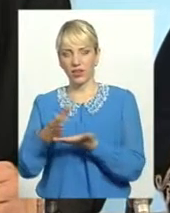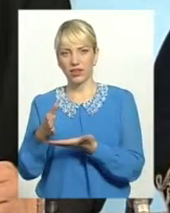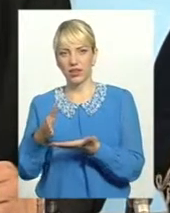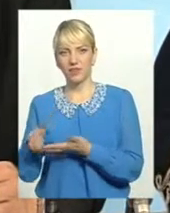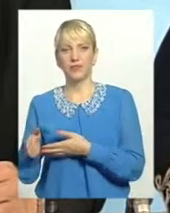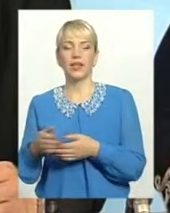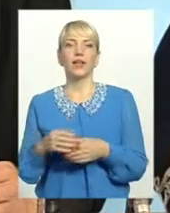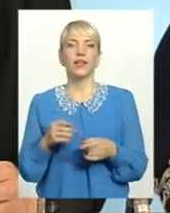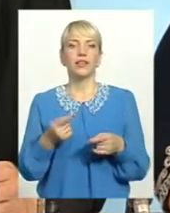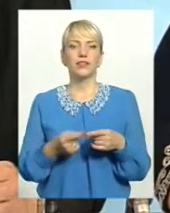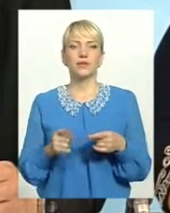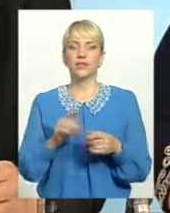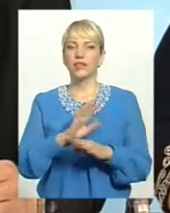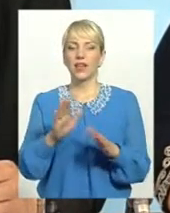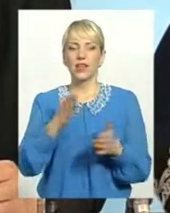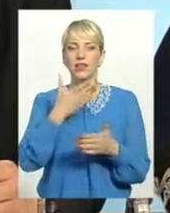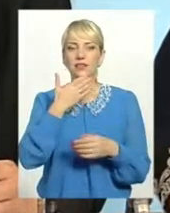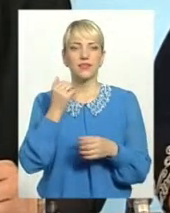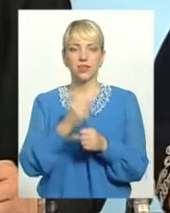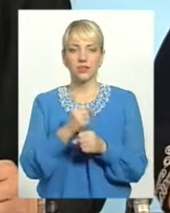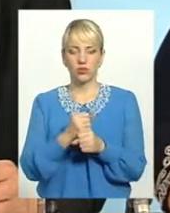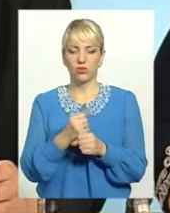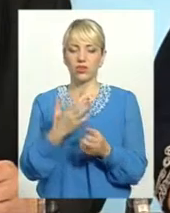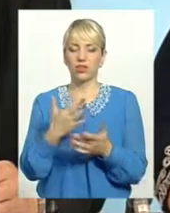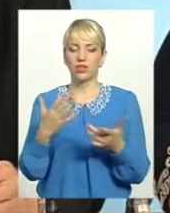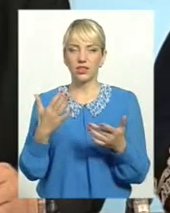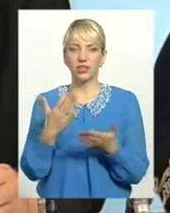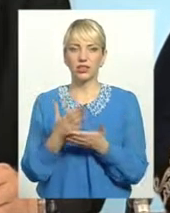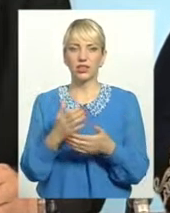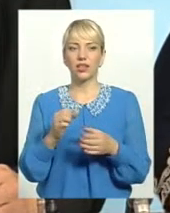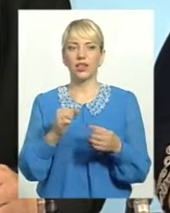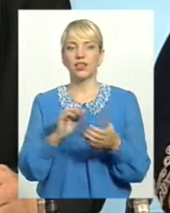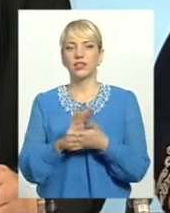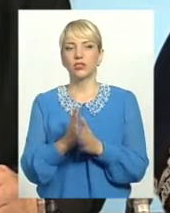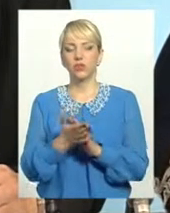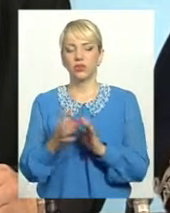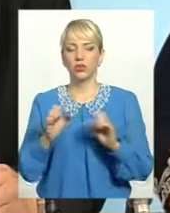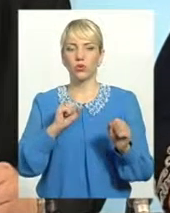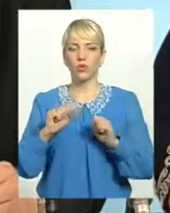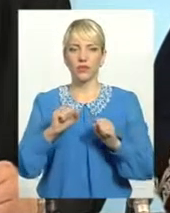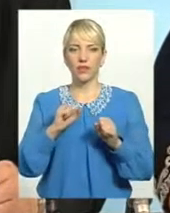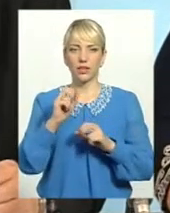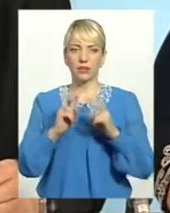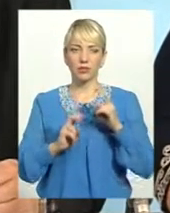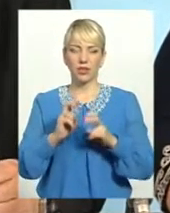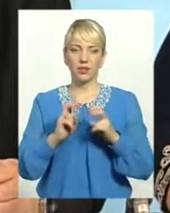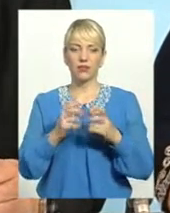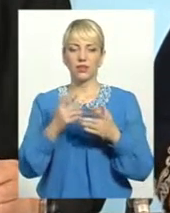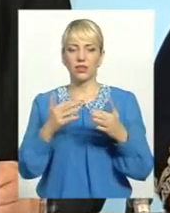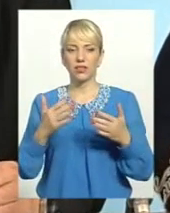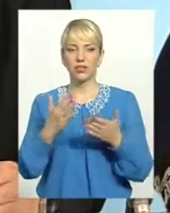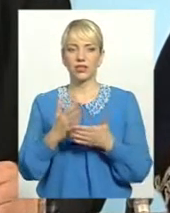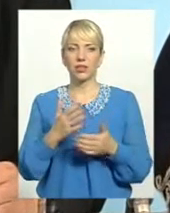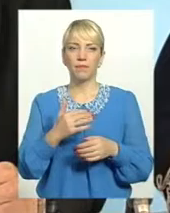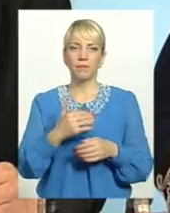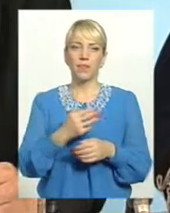соціального внеску, не здійснюють. Тобто різні ситуації у керівників підприємств, установ організацій, різні мотиви